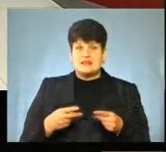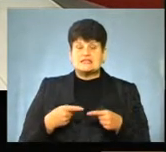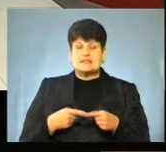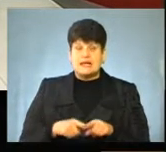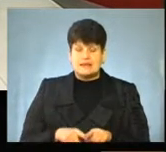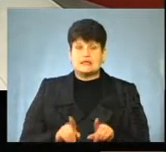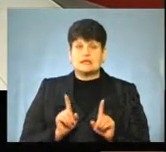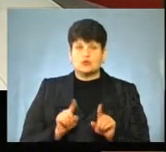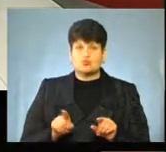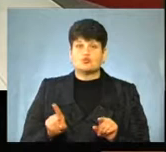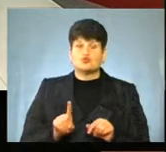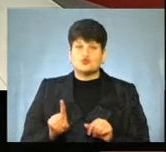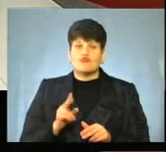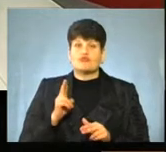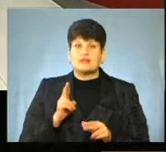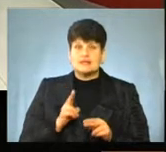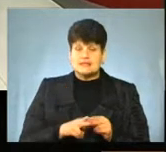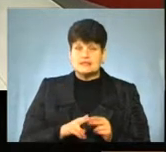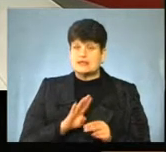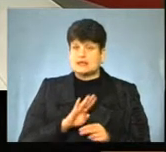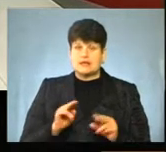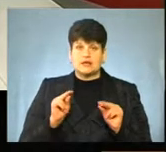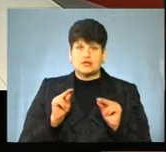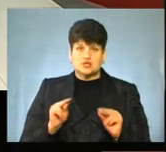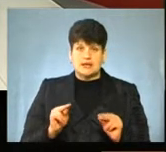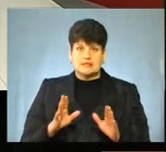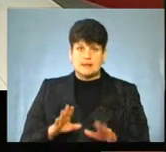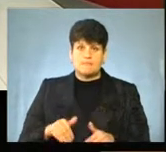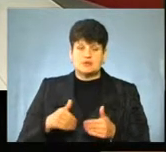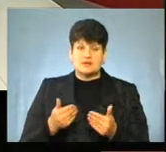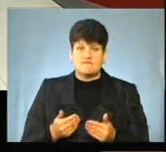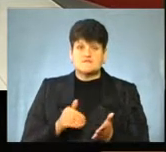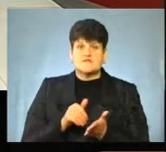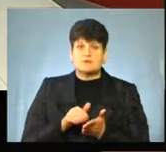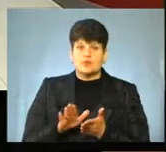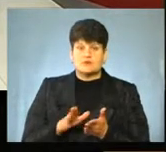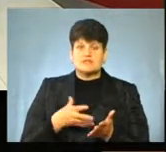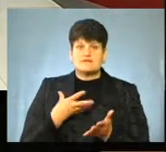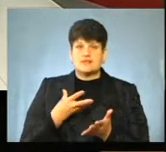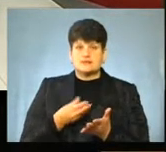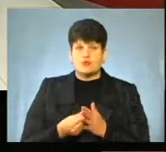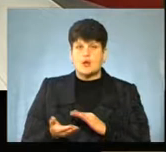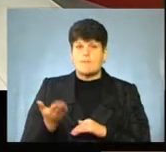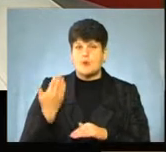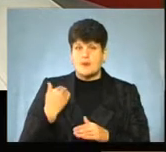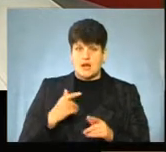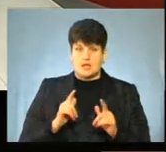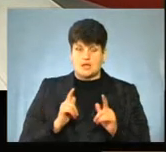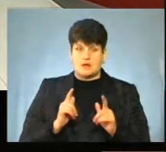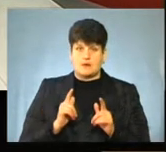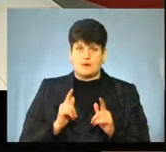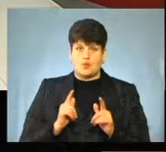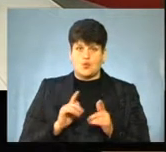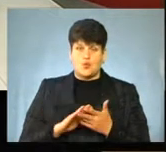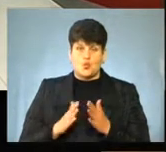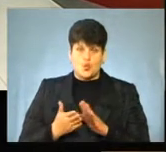в кінці недобросовісні постачальники відмовилися від своїх попередніх угод. Ну,